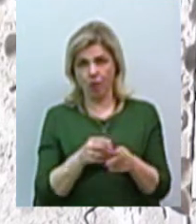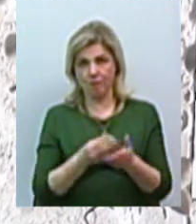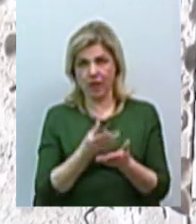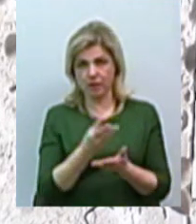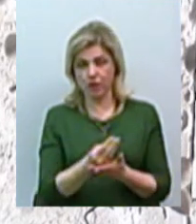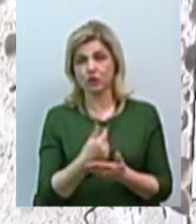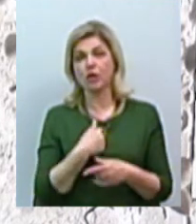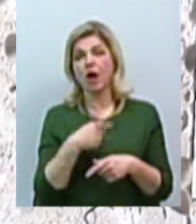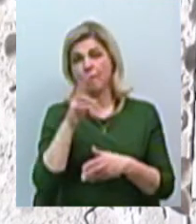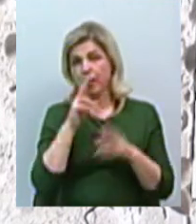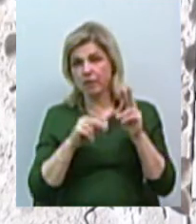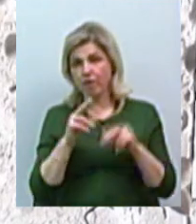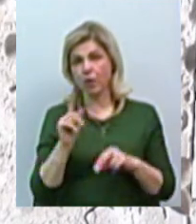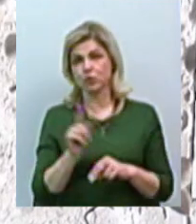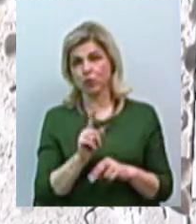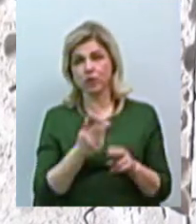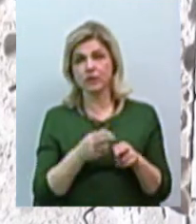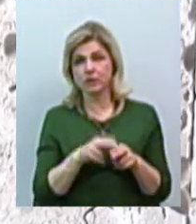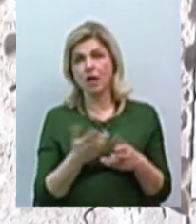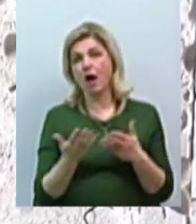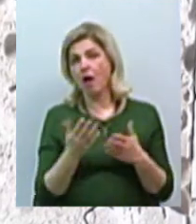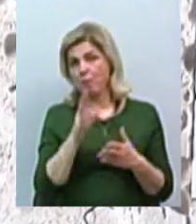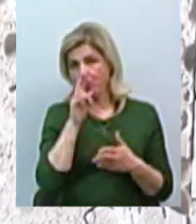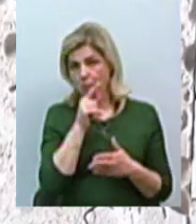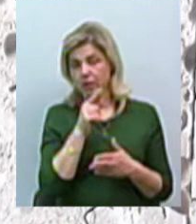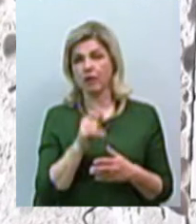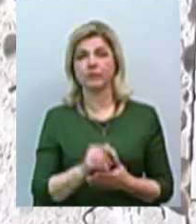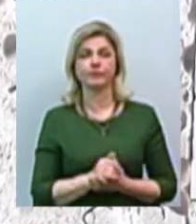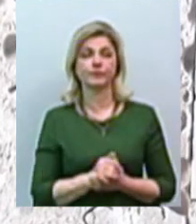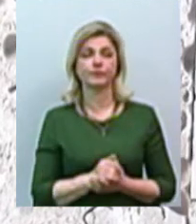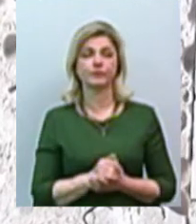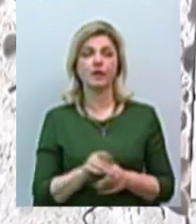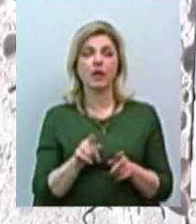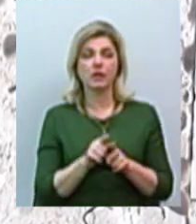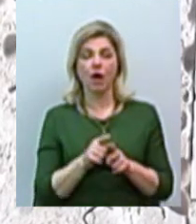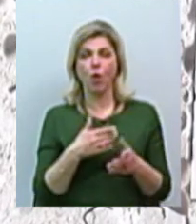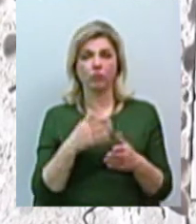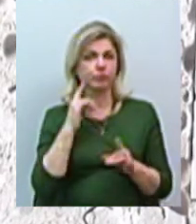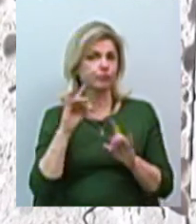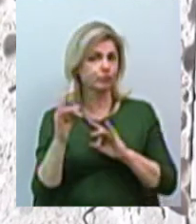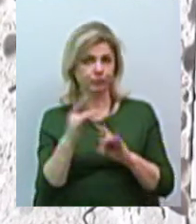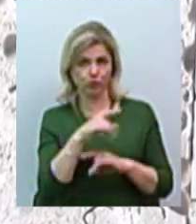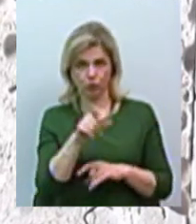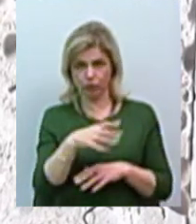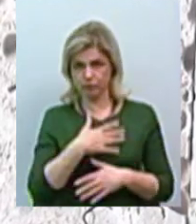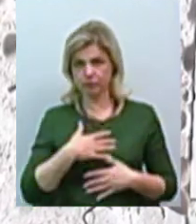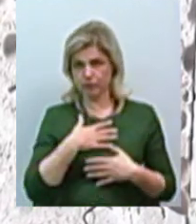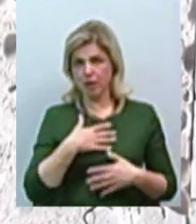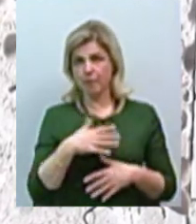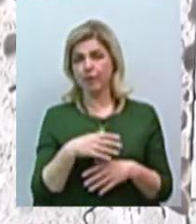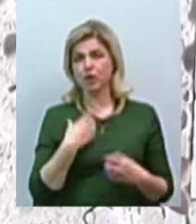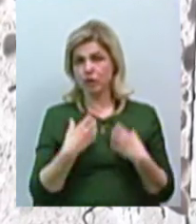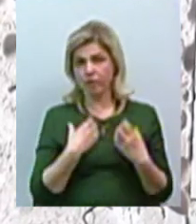все-таки я сподіваюся, що це якась помилка, і такий громадський резонанс зробить свою справу, тобто будуть